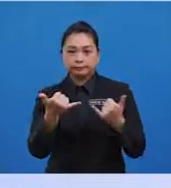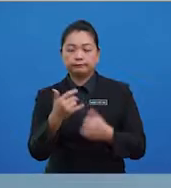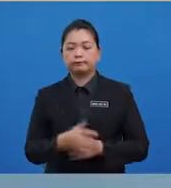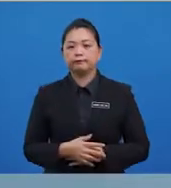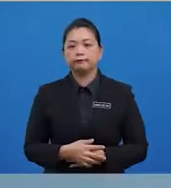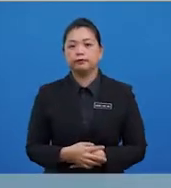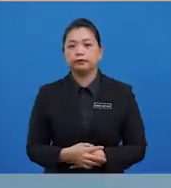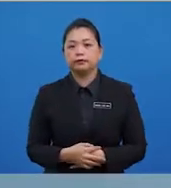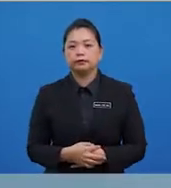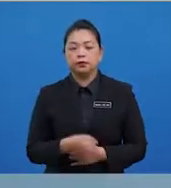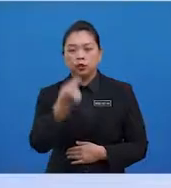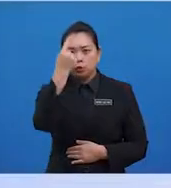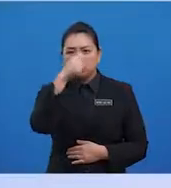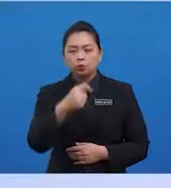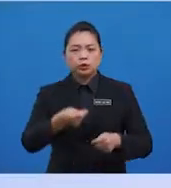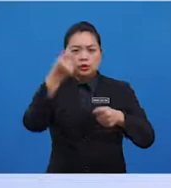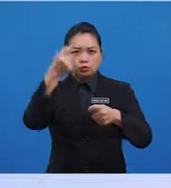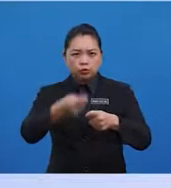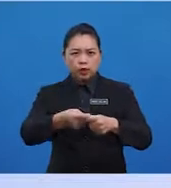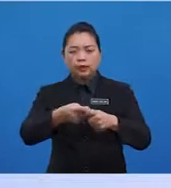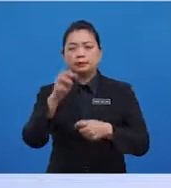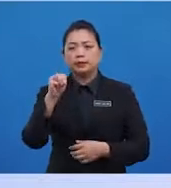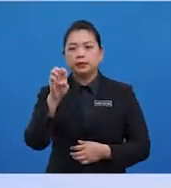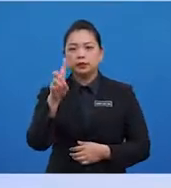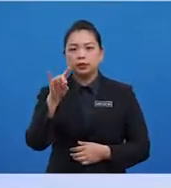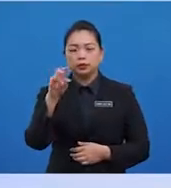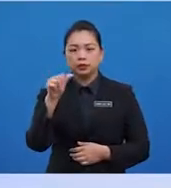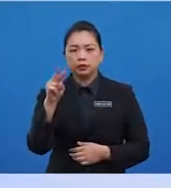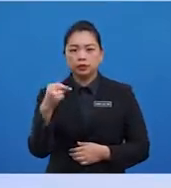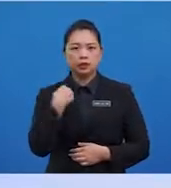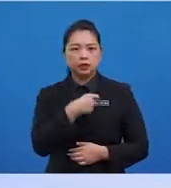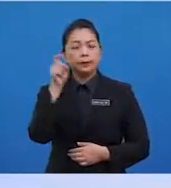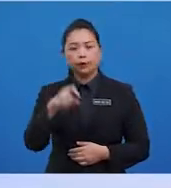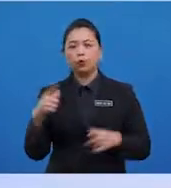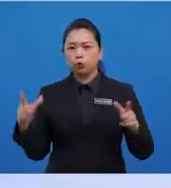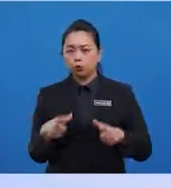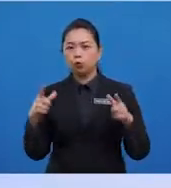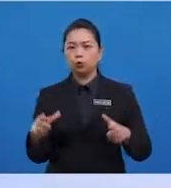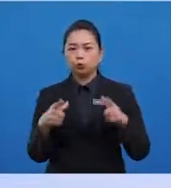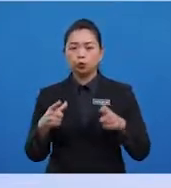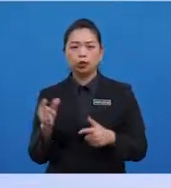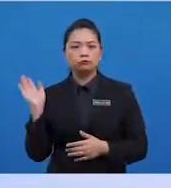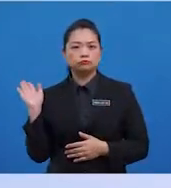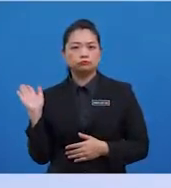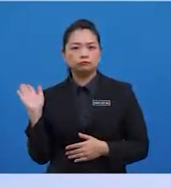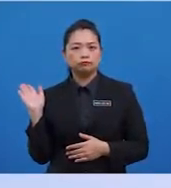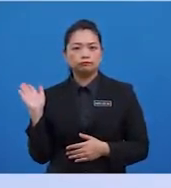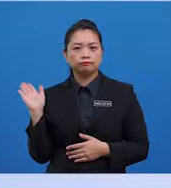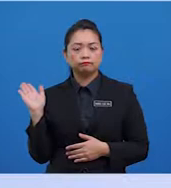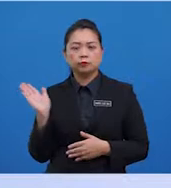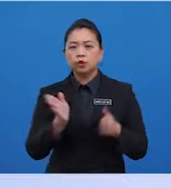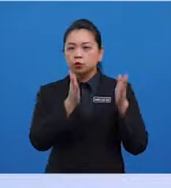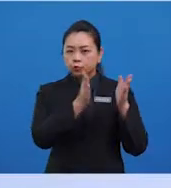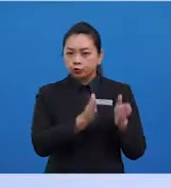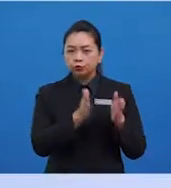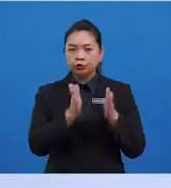Untuk menentukan median, kita perlu melakukan perkara berikut. Yang pertama,